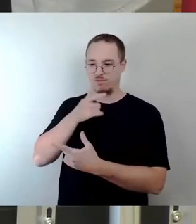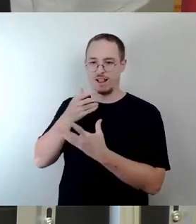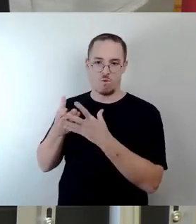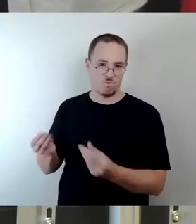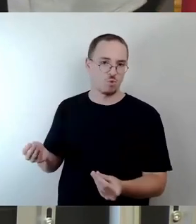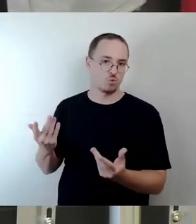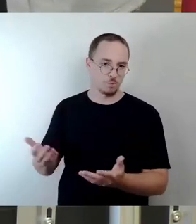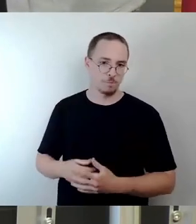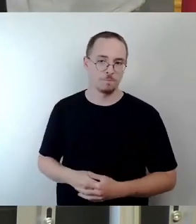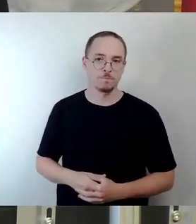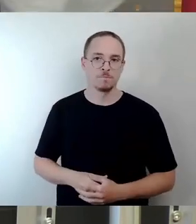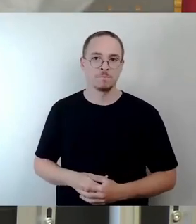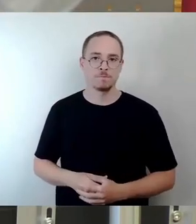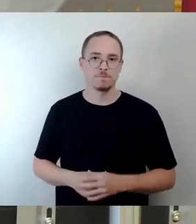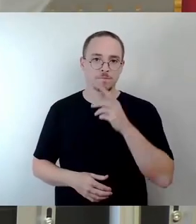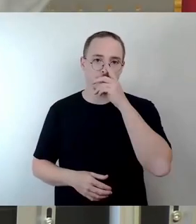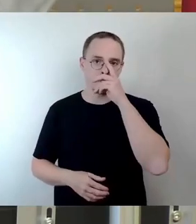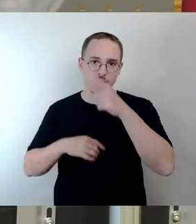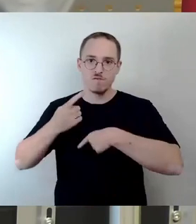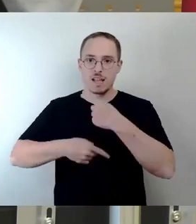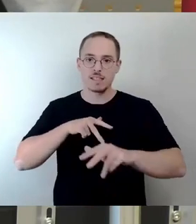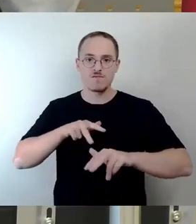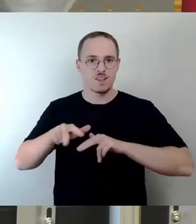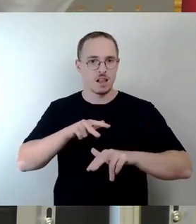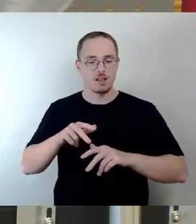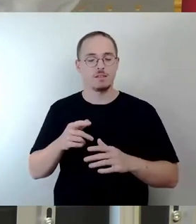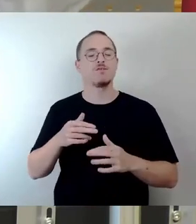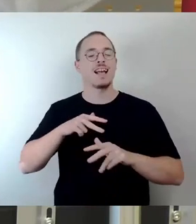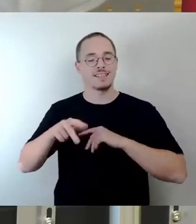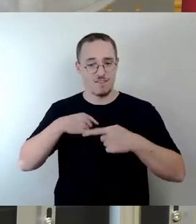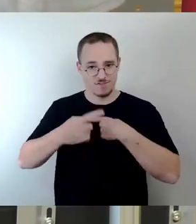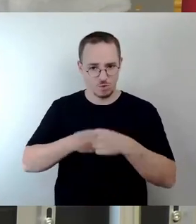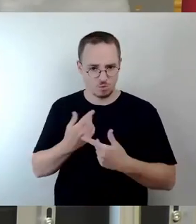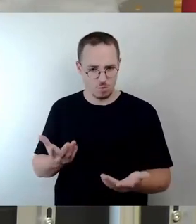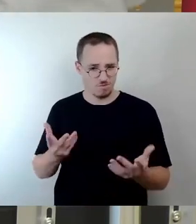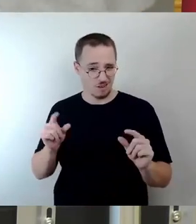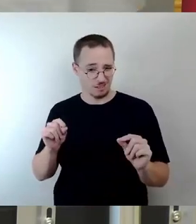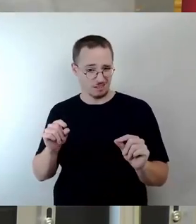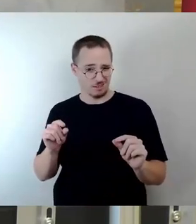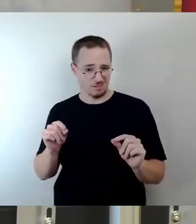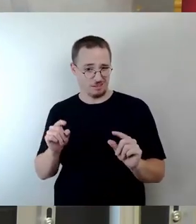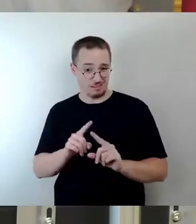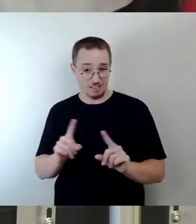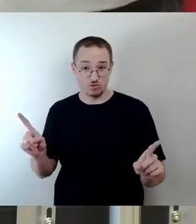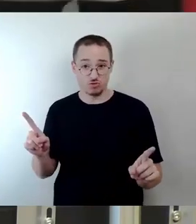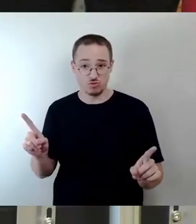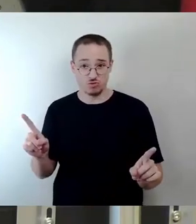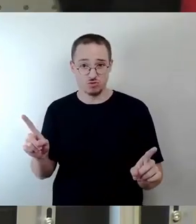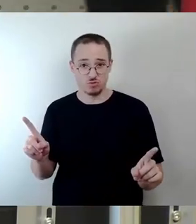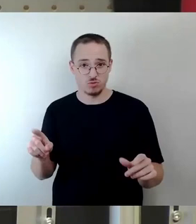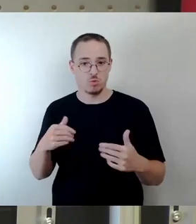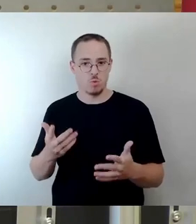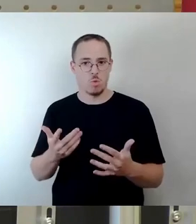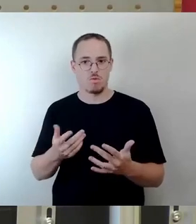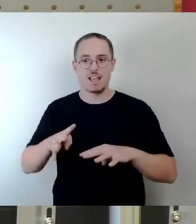bedeutet nicht, bestehende Verkehrsinfrastruktur zu bemalen. Verkehrsentwicklung bedeutet, Verkehrsinfrastruktur zu bauen und zu